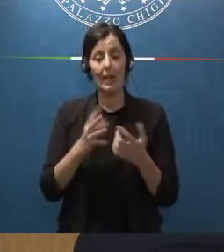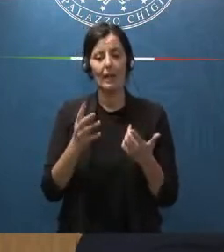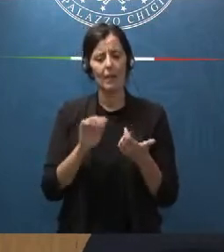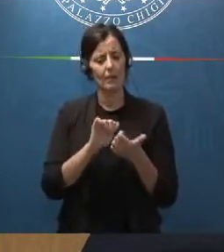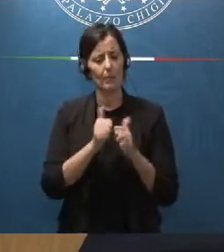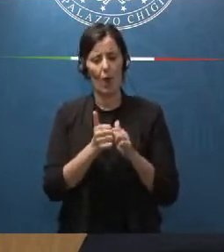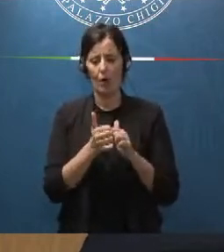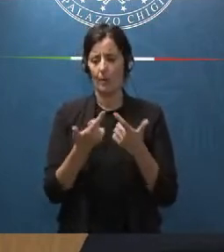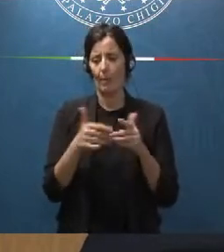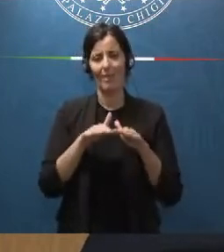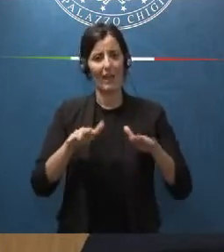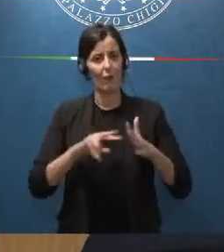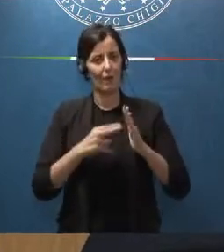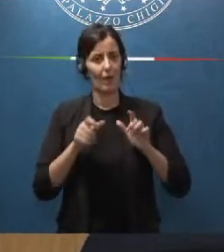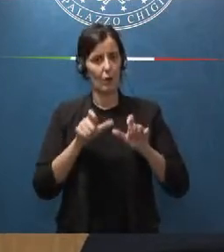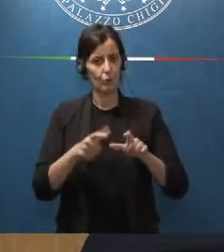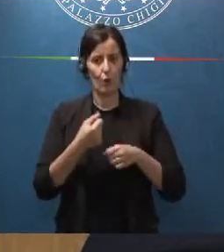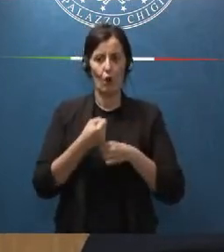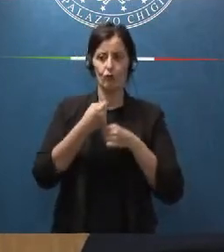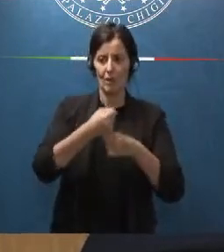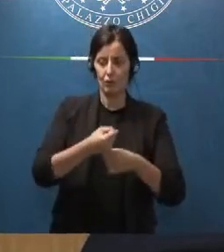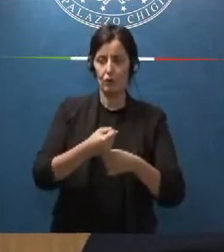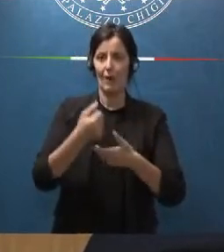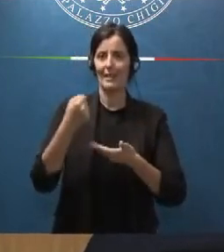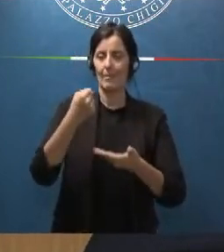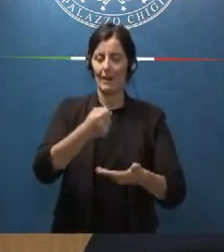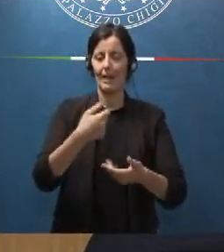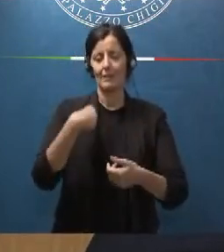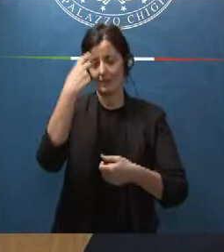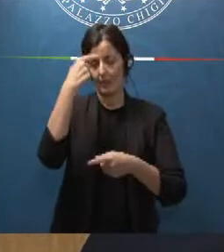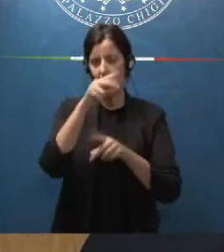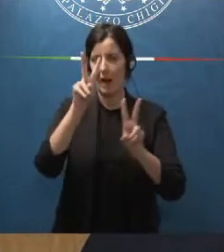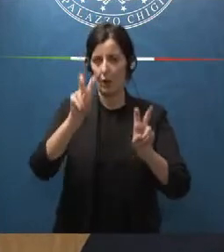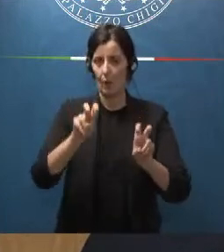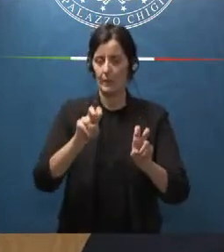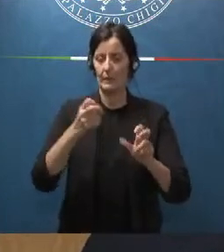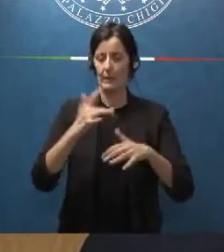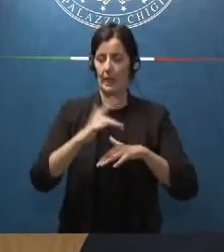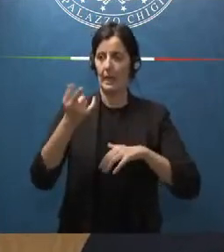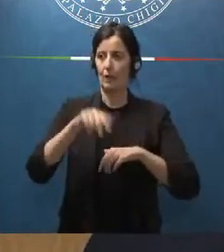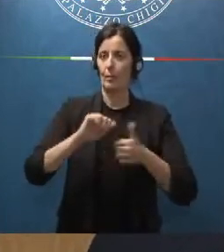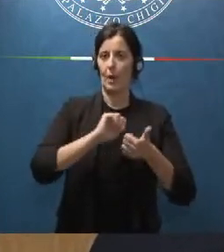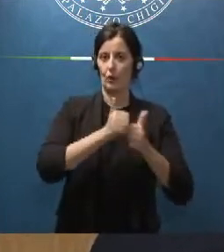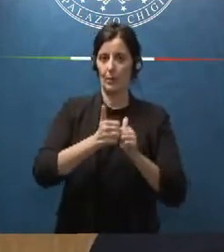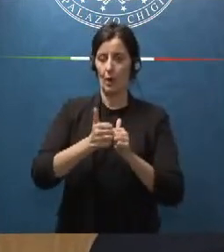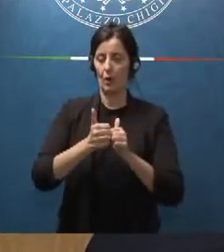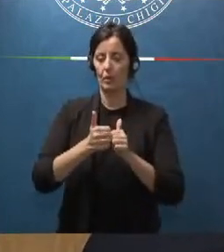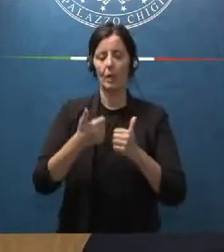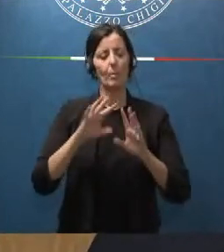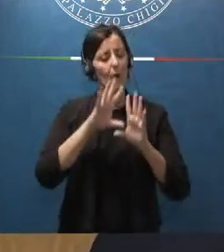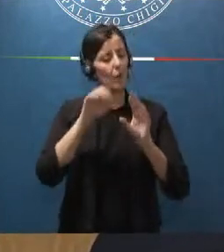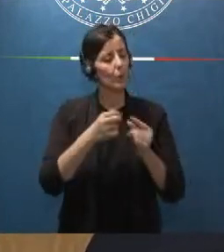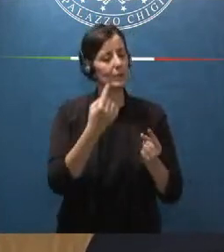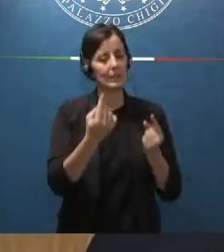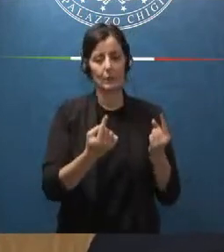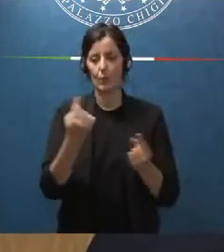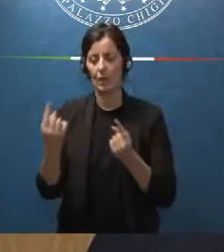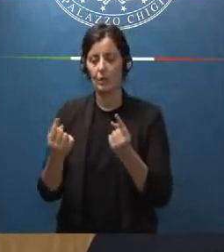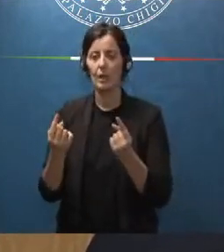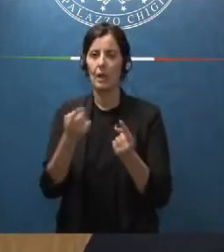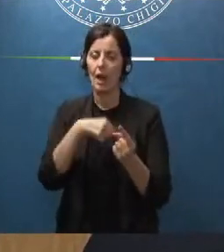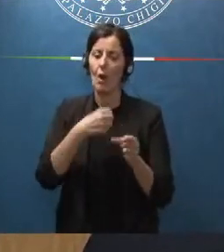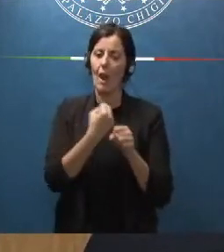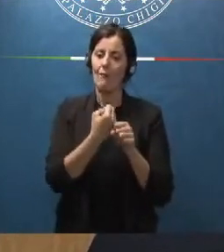sport nel tavolo tecnico sulle concessioni demaniali come sapete c un tema delicato per lo sport per tutte quelle realtà che operano a livello